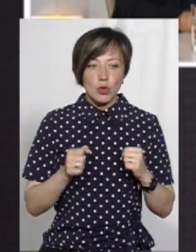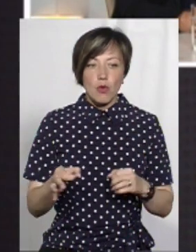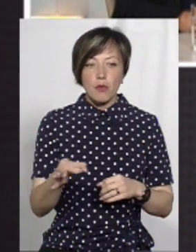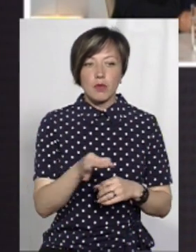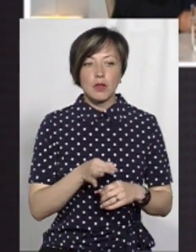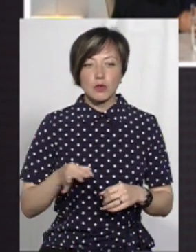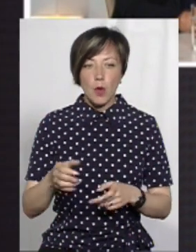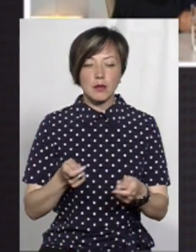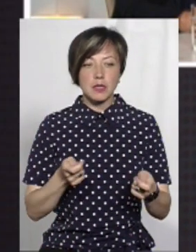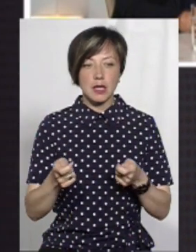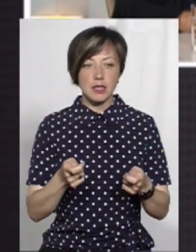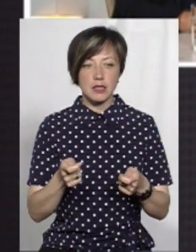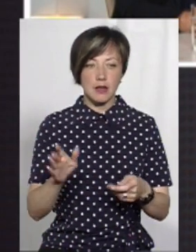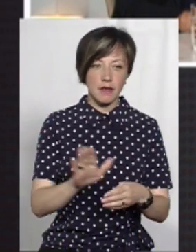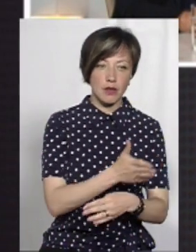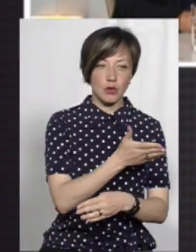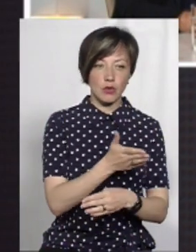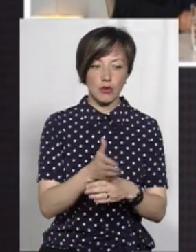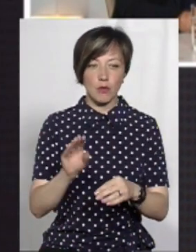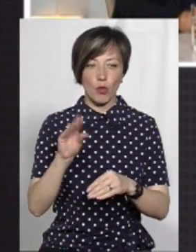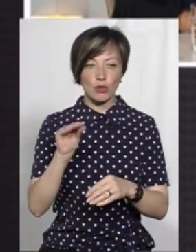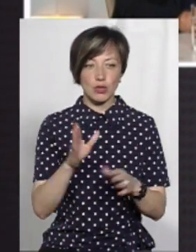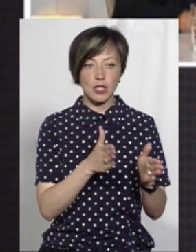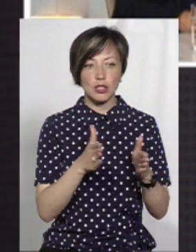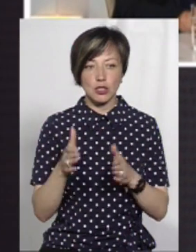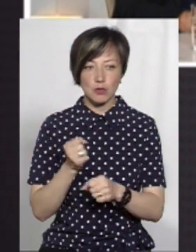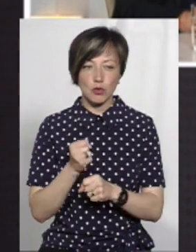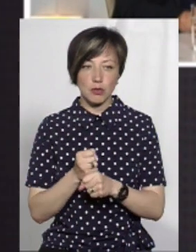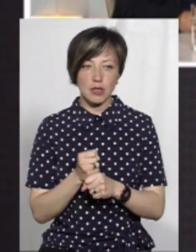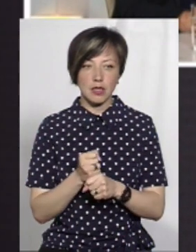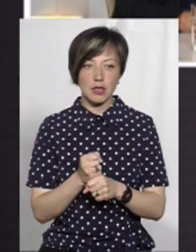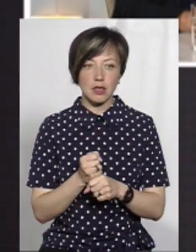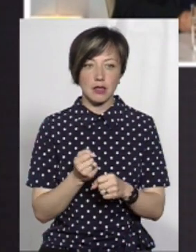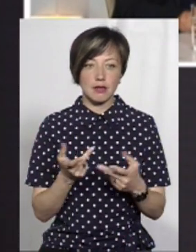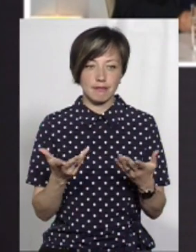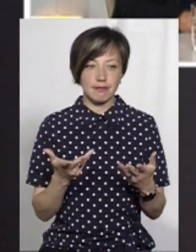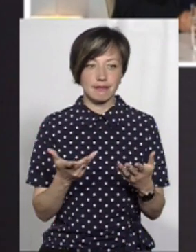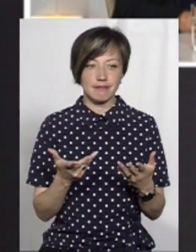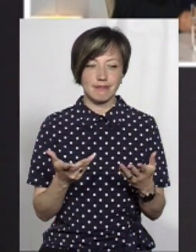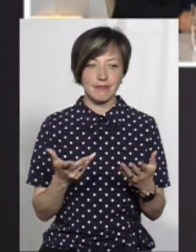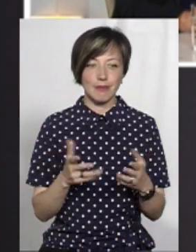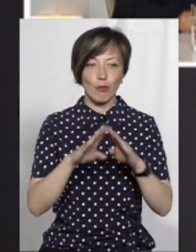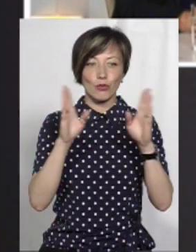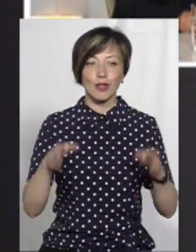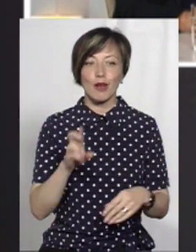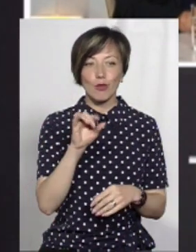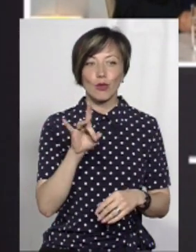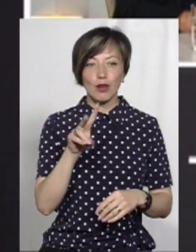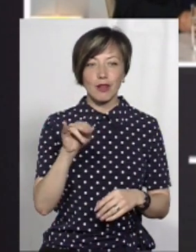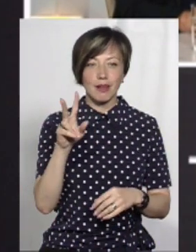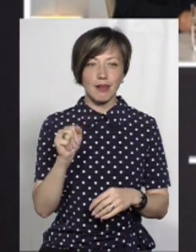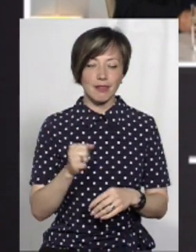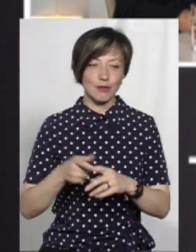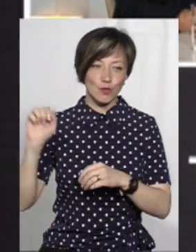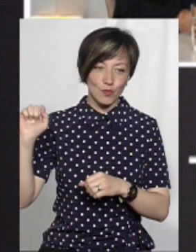адміністрацію відгородили, там пропускний режим зробили. Пам'ятаємо, словно, звісно, будку Бурлика, яку депутат